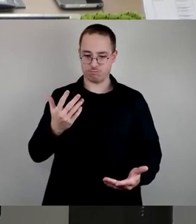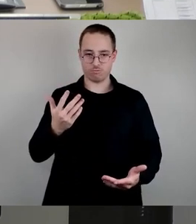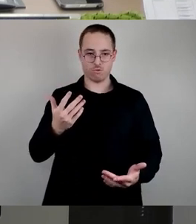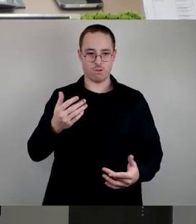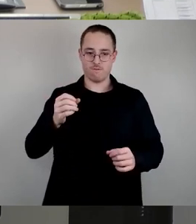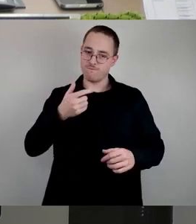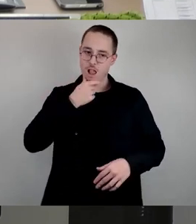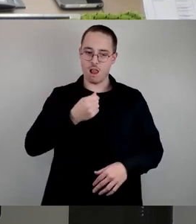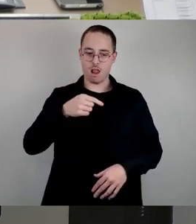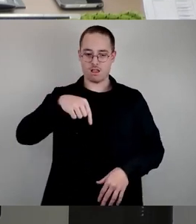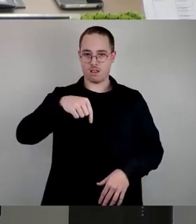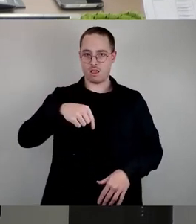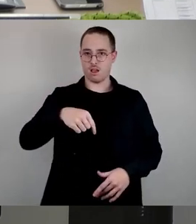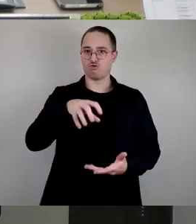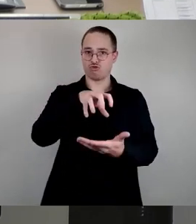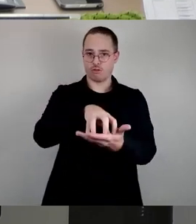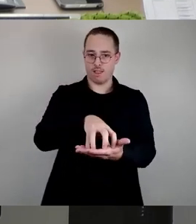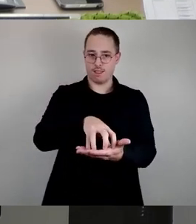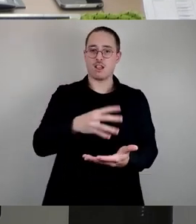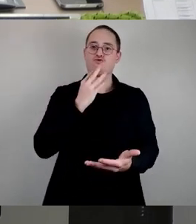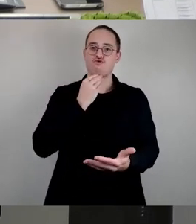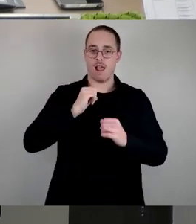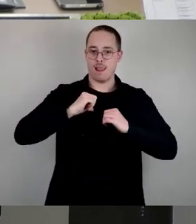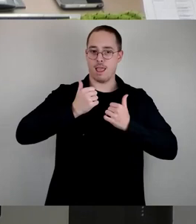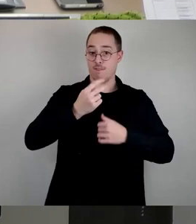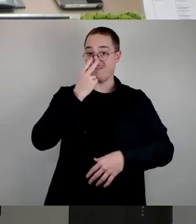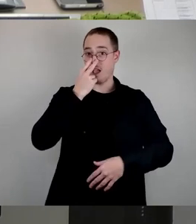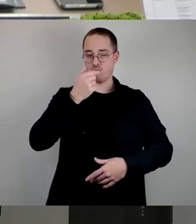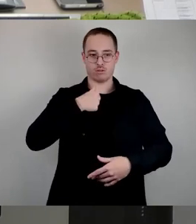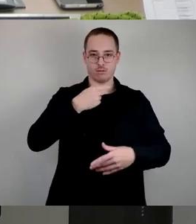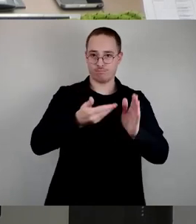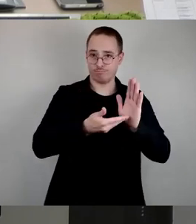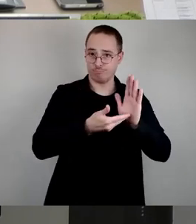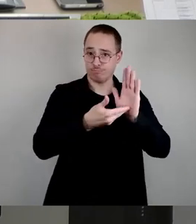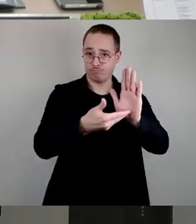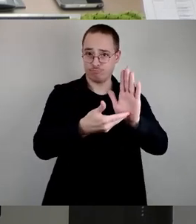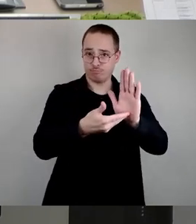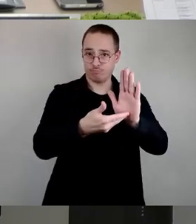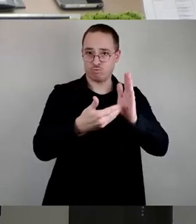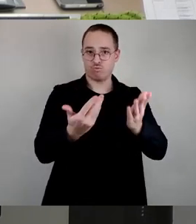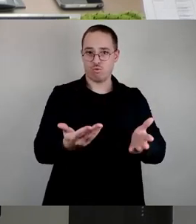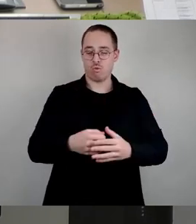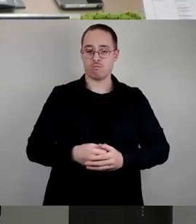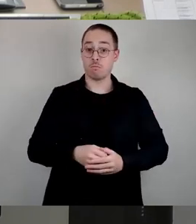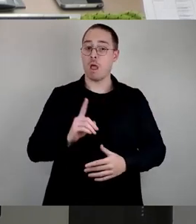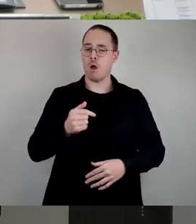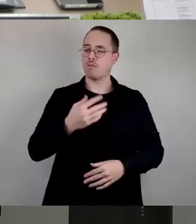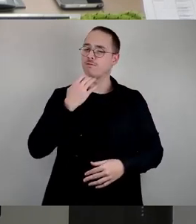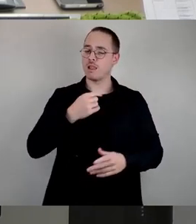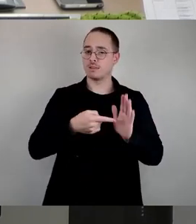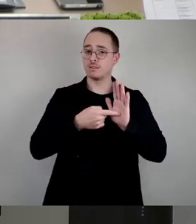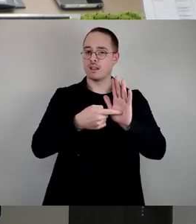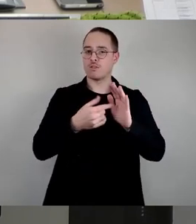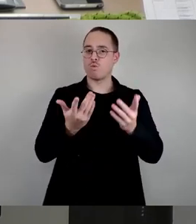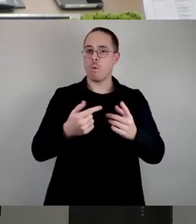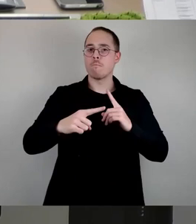unserer Stadt in den Fokus zu rücken und ich möchte die positive Entwicklung sowie die Akzeptanz